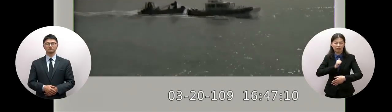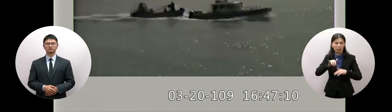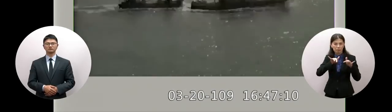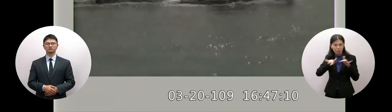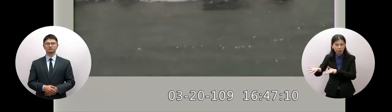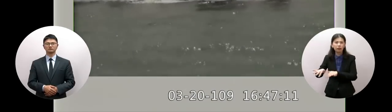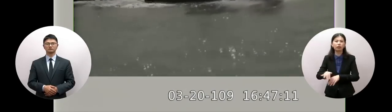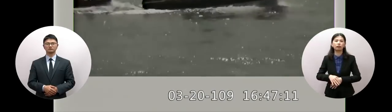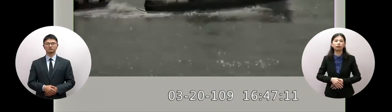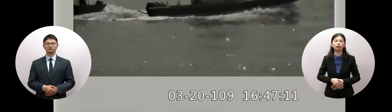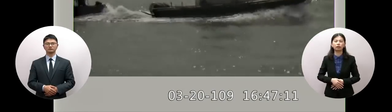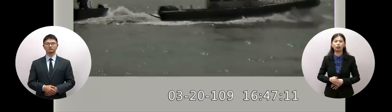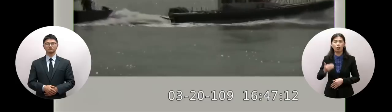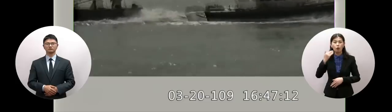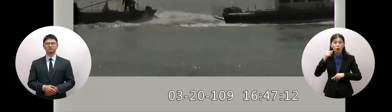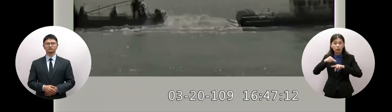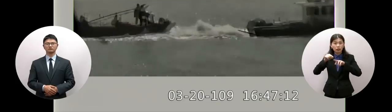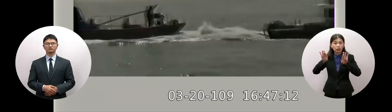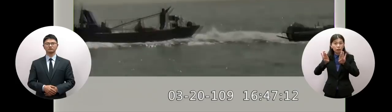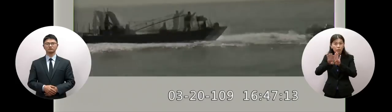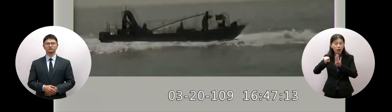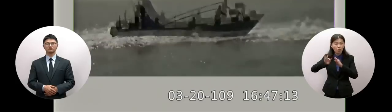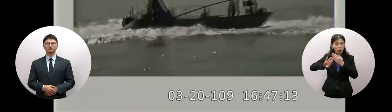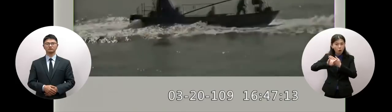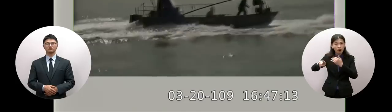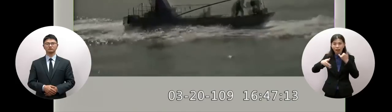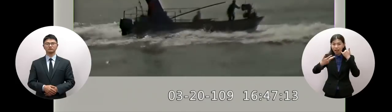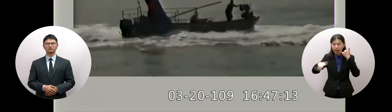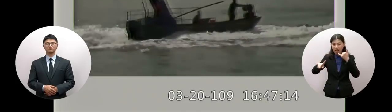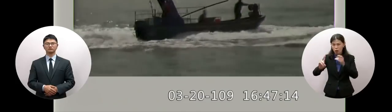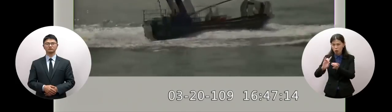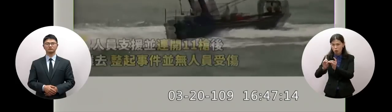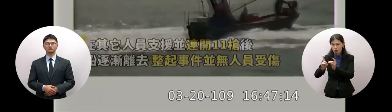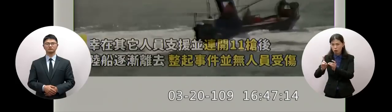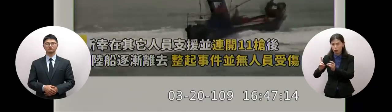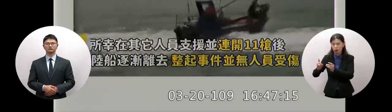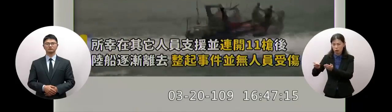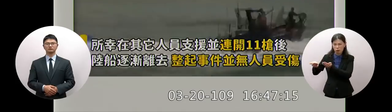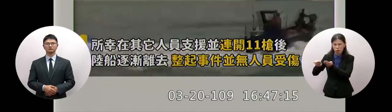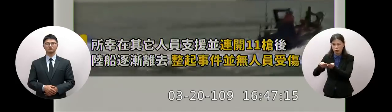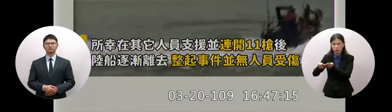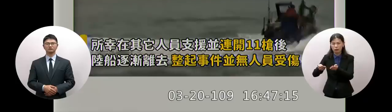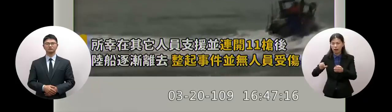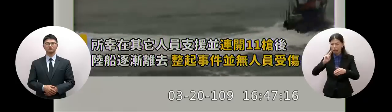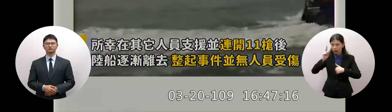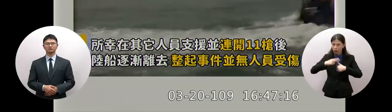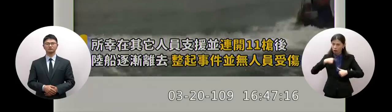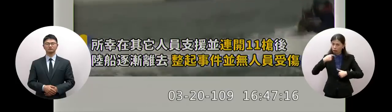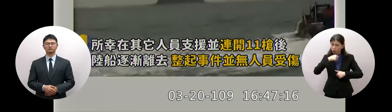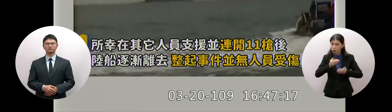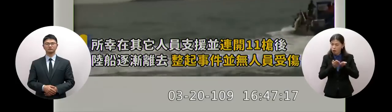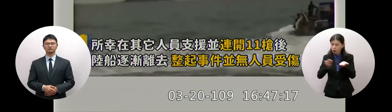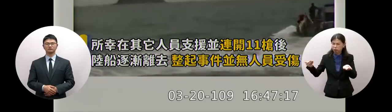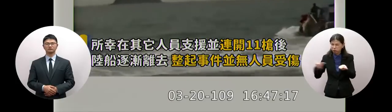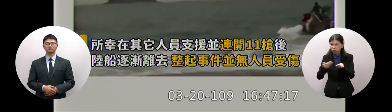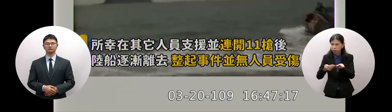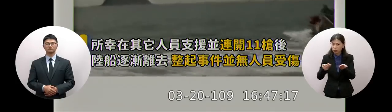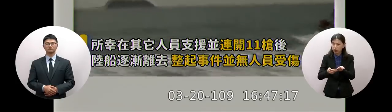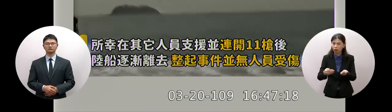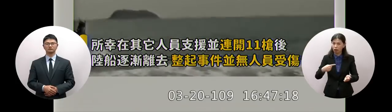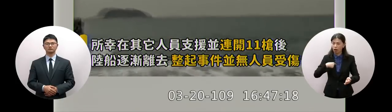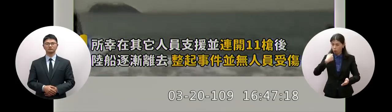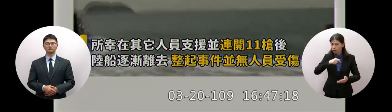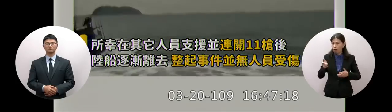這種有組織的用他們的快艇撞擊我們的海巡艇那都跟全派去更都會翻過了我們有開槍喔